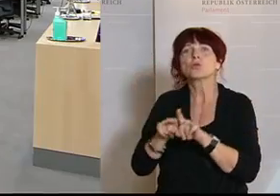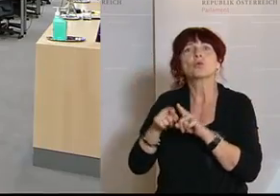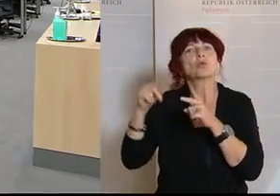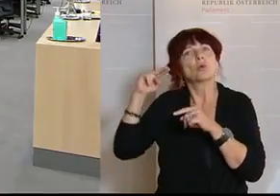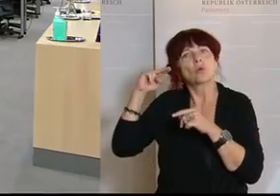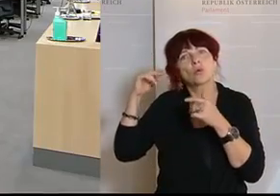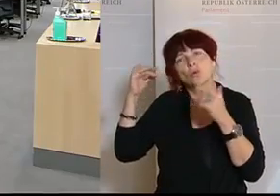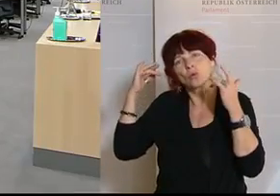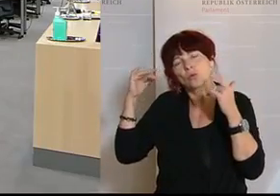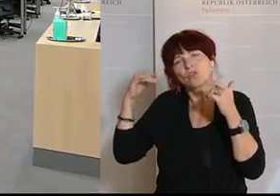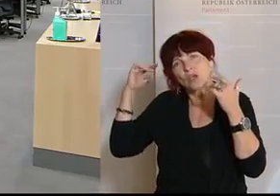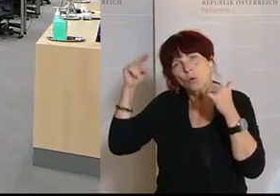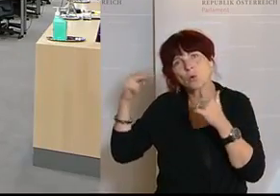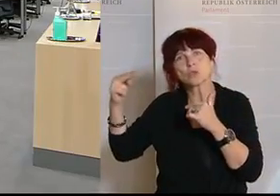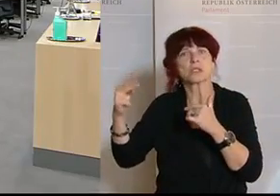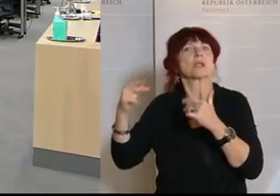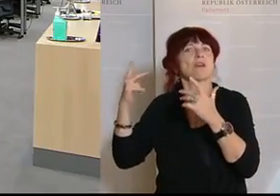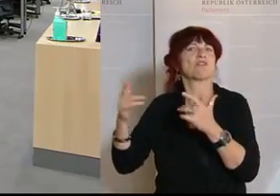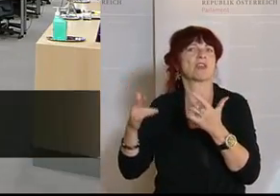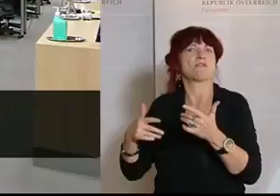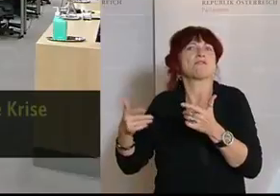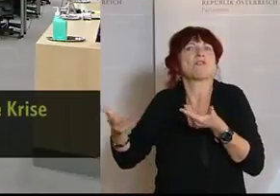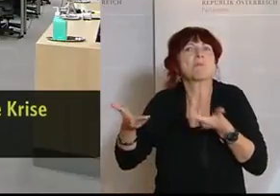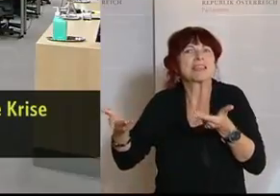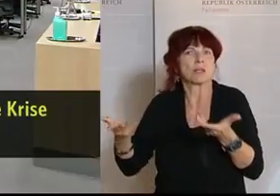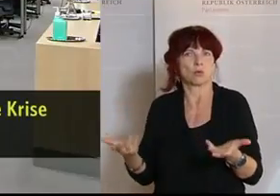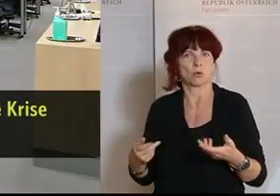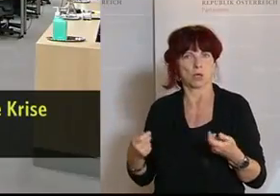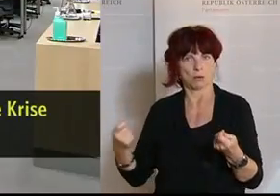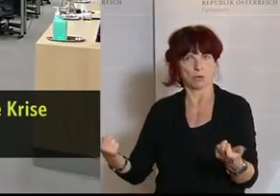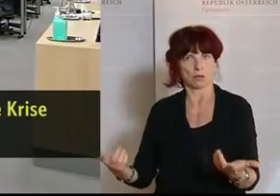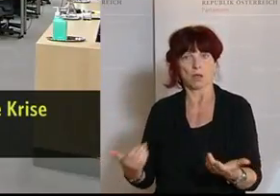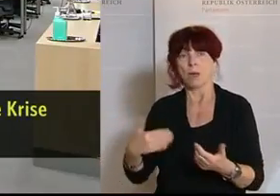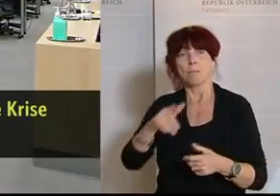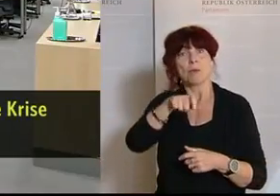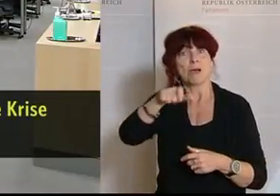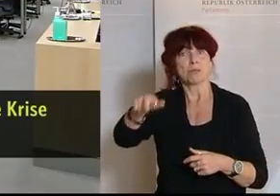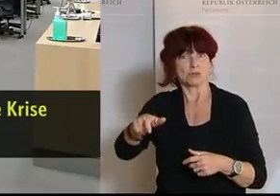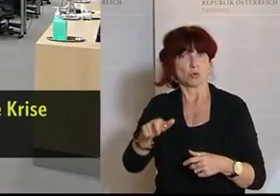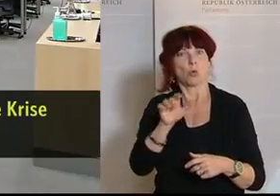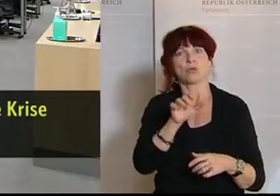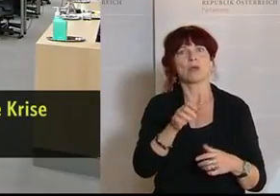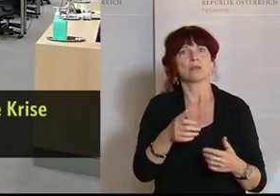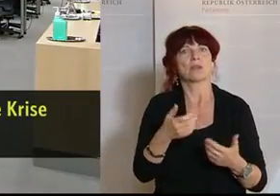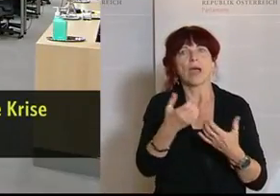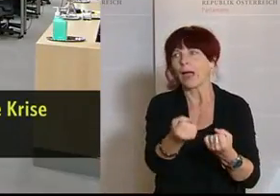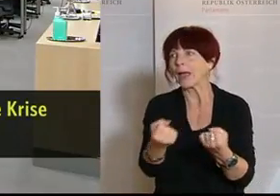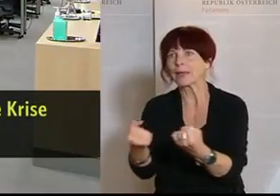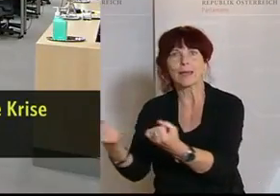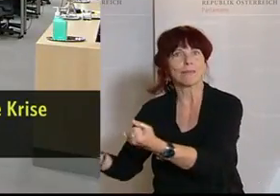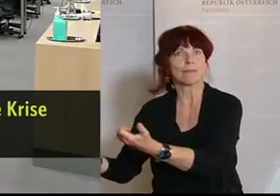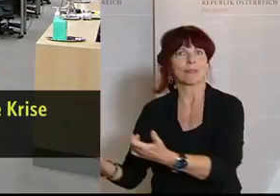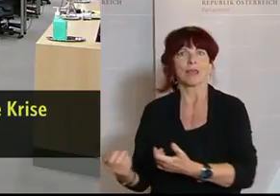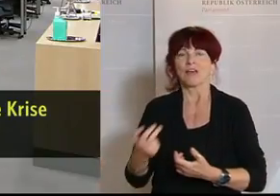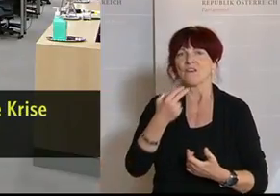damit mehr Menschen erreicht werden, diejenigen, die nicht sowieso schon ins Theater, ins Konzert oder ins Kino gehen, sondern diejenigen,